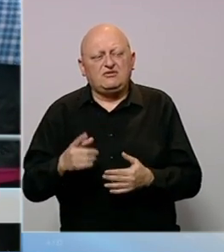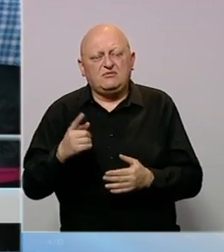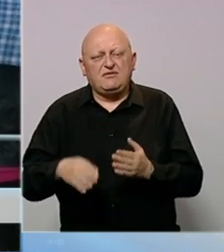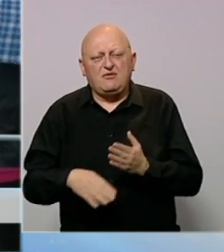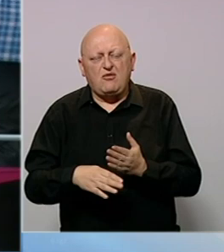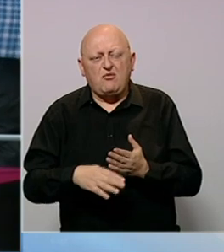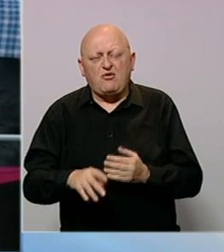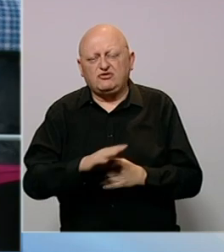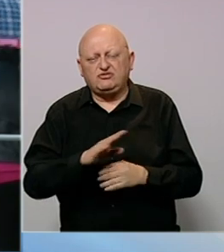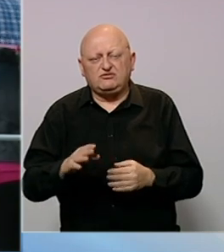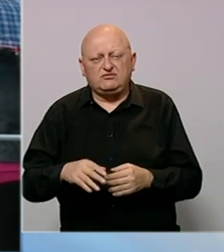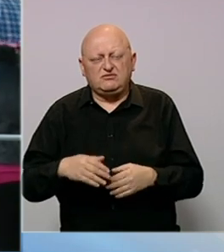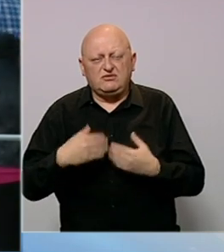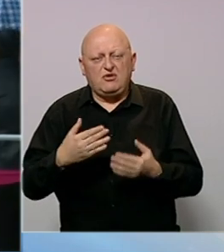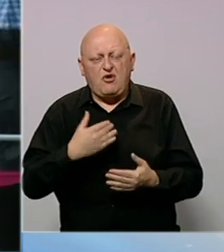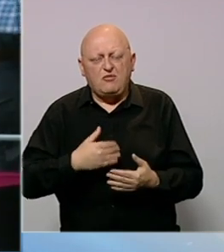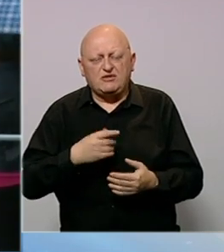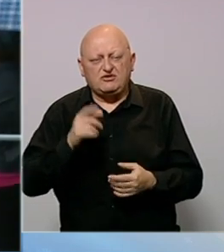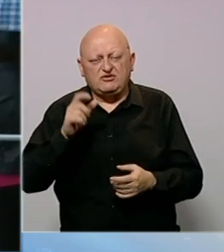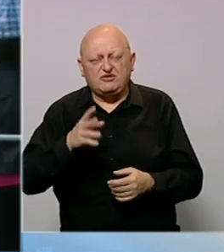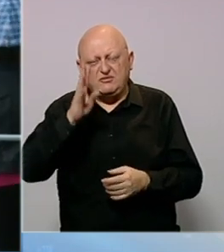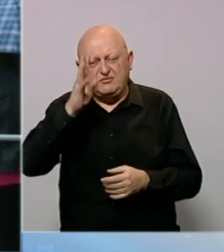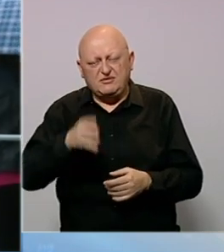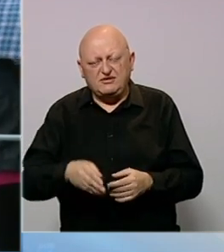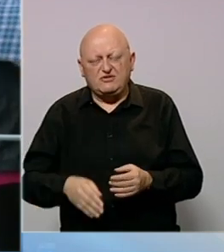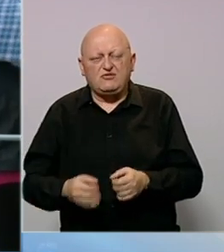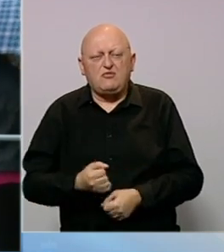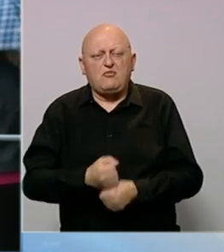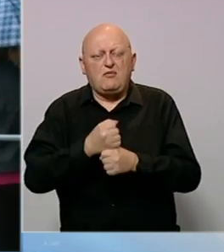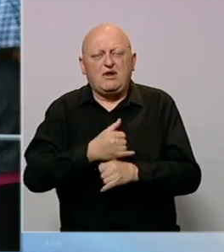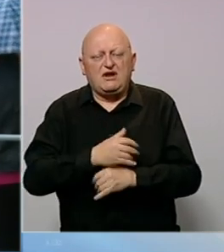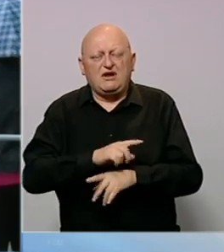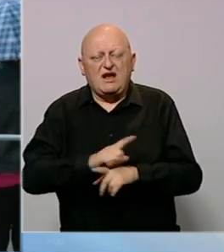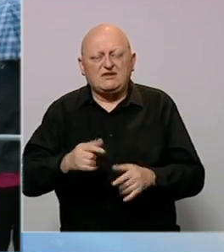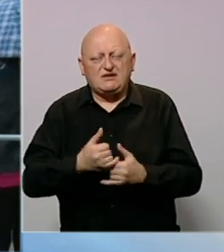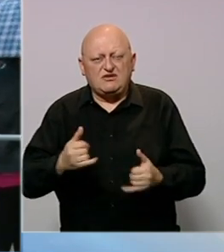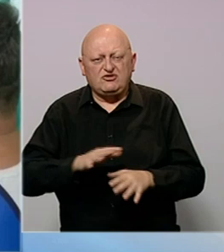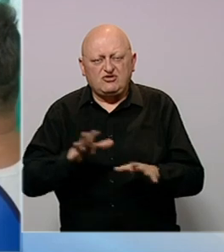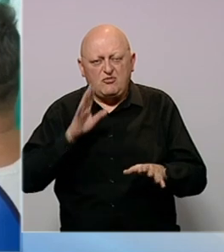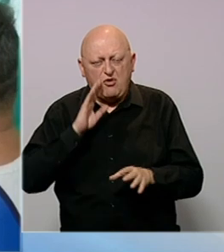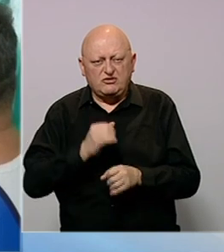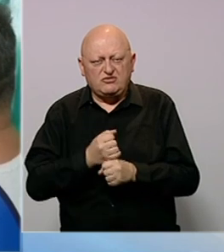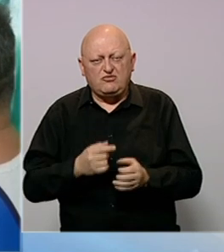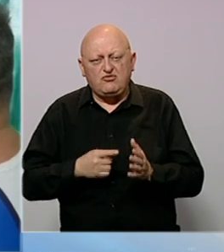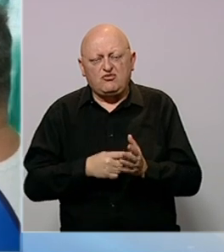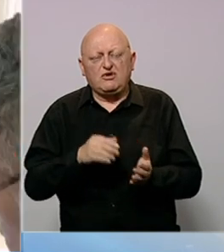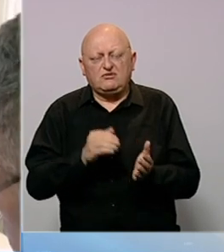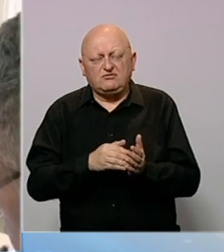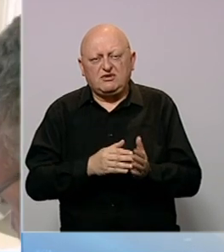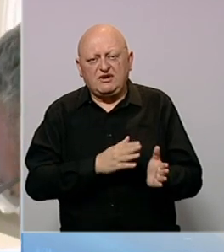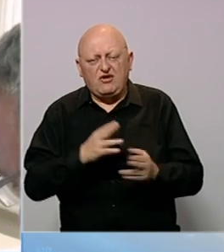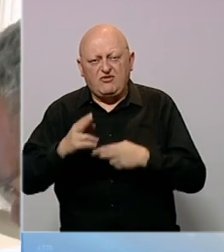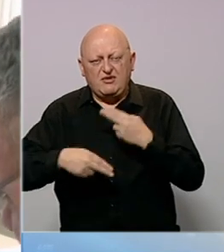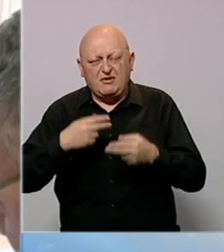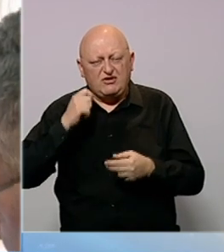pomoći za svaku novo operisanu ženu, psihosocijalnu potporu u raznim gradovima širom Bosne i Hercegovine. Ukazano je na potrebu redovnih